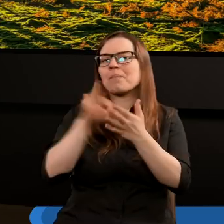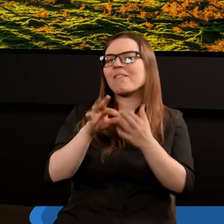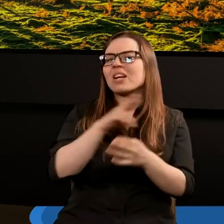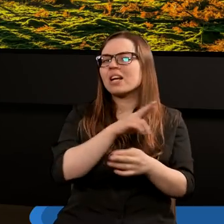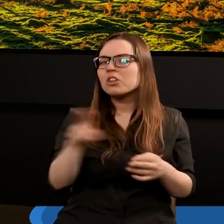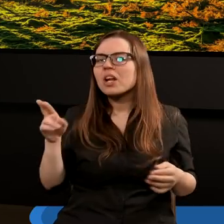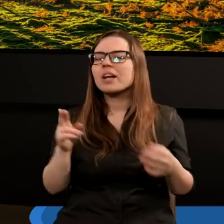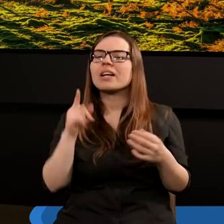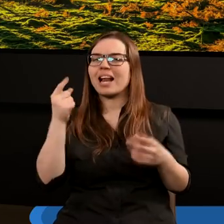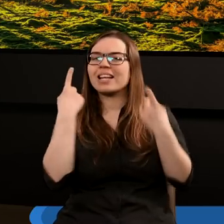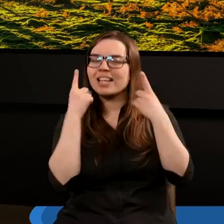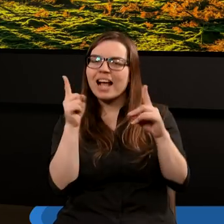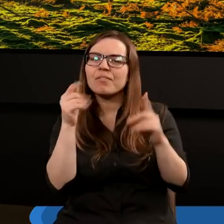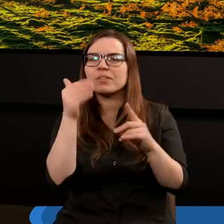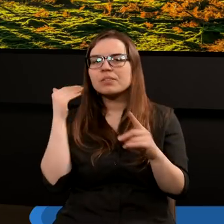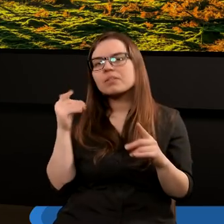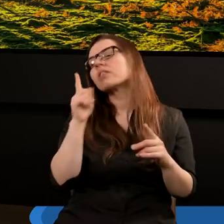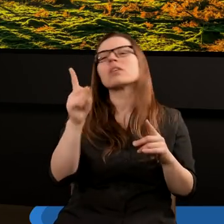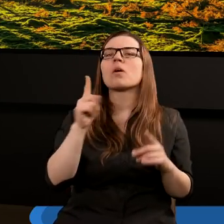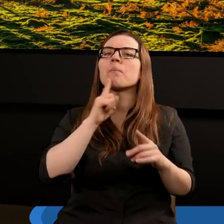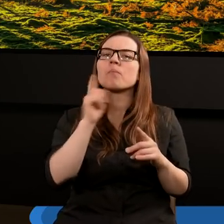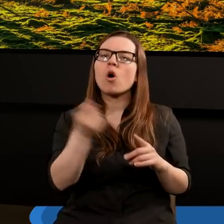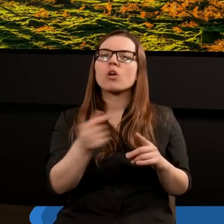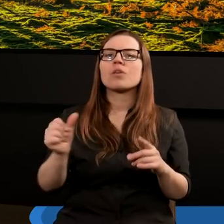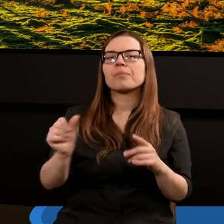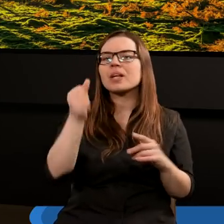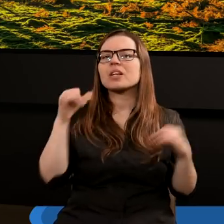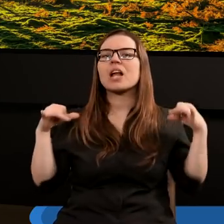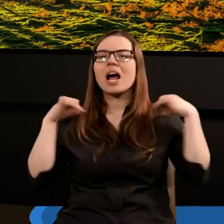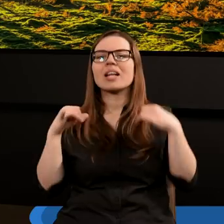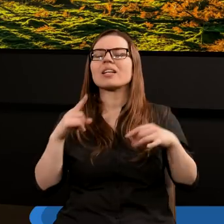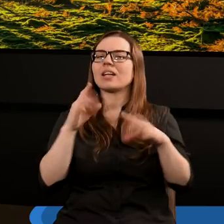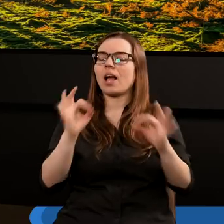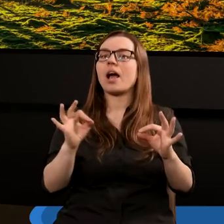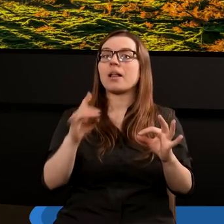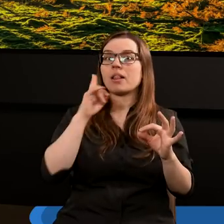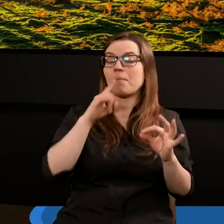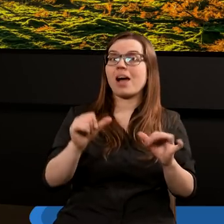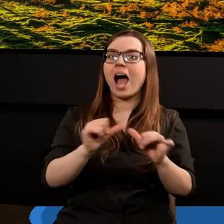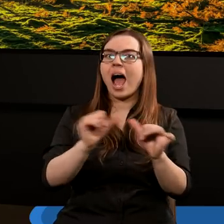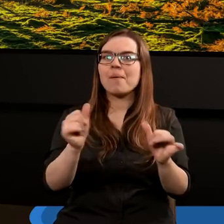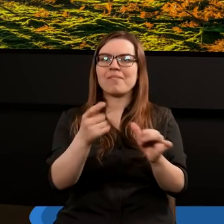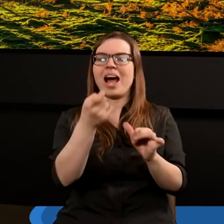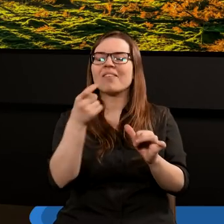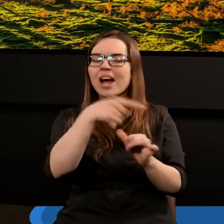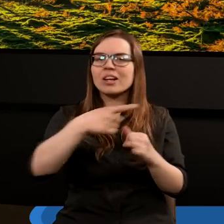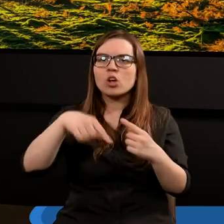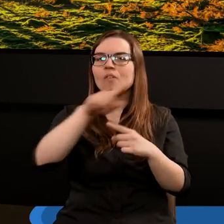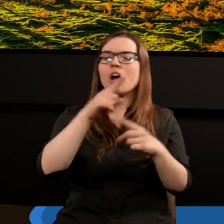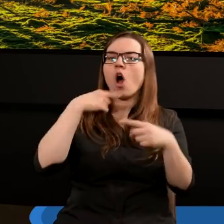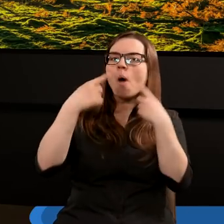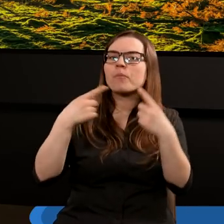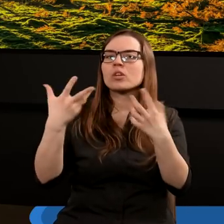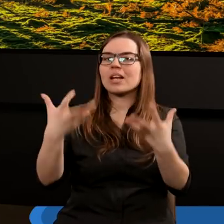wzywa do takiego, tak jak słusznie zauważyłeś, bo to poselstwo pierwszego anioła zdecydowanie jest dla mnie takim apelem, wezwaniem. Ludzie muszą się